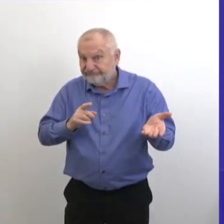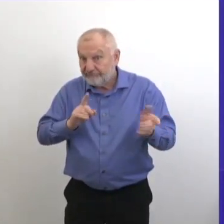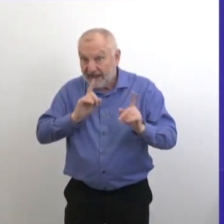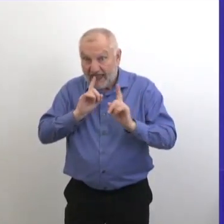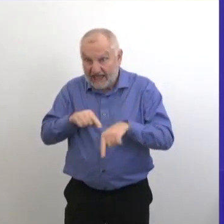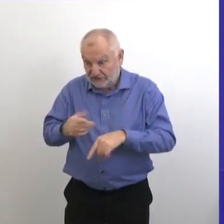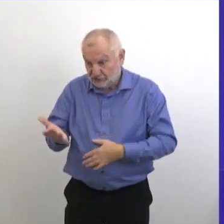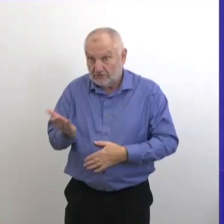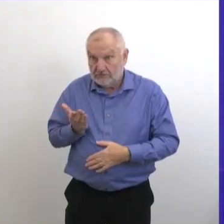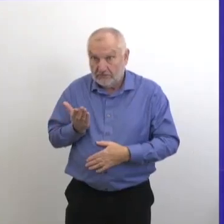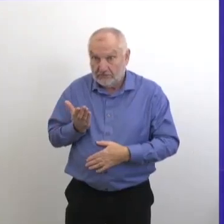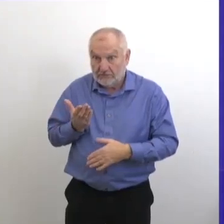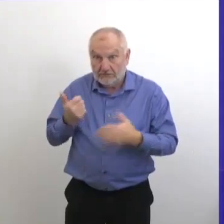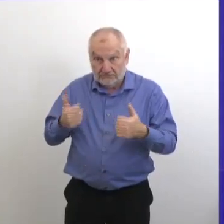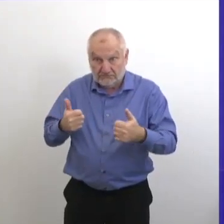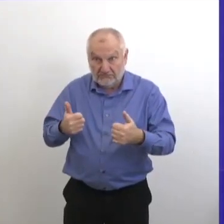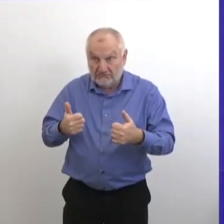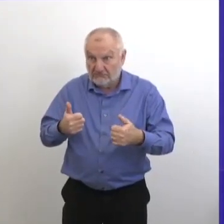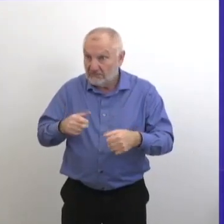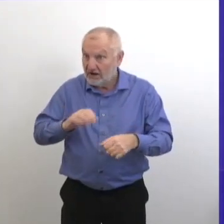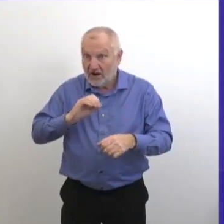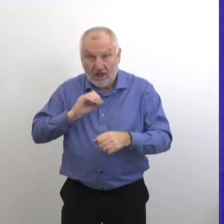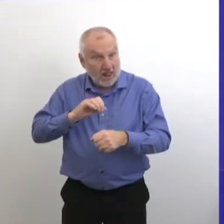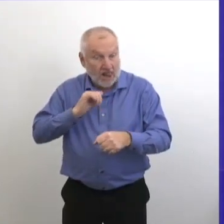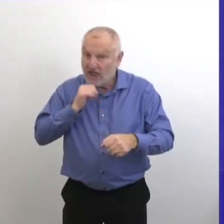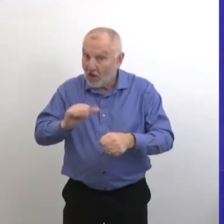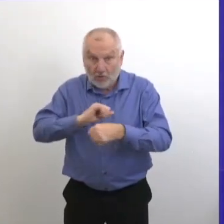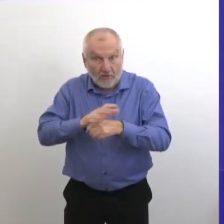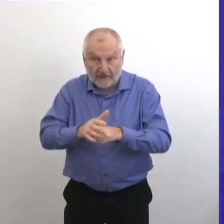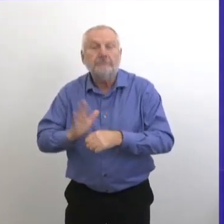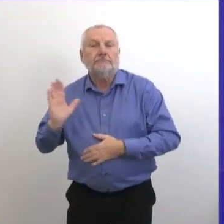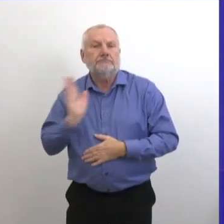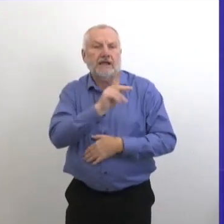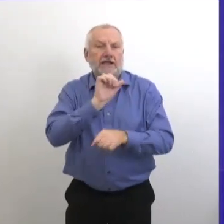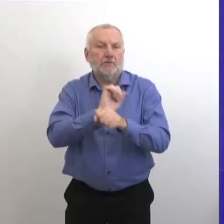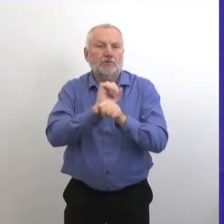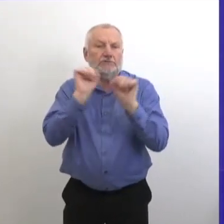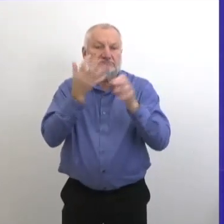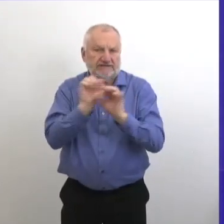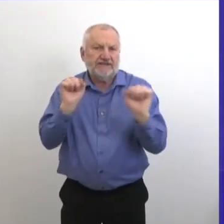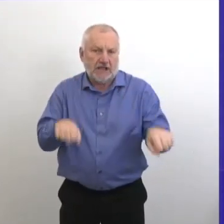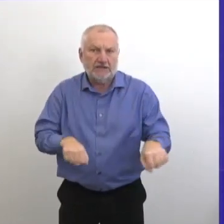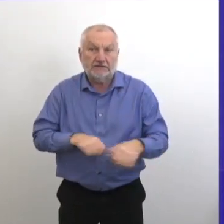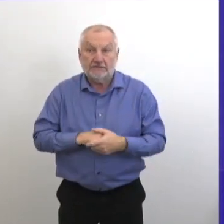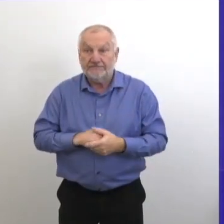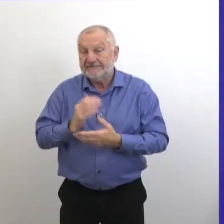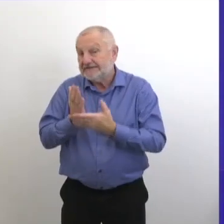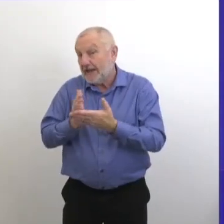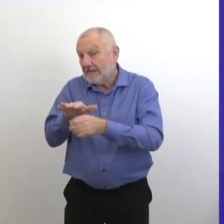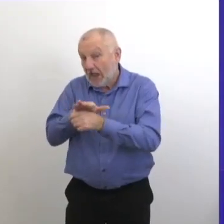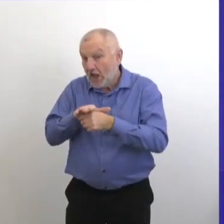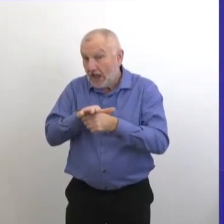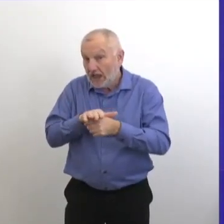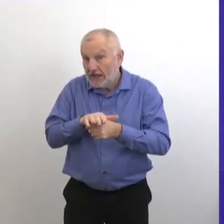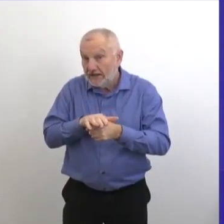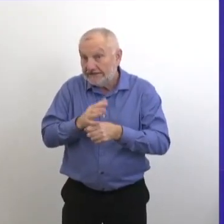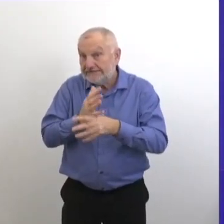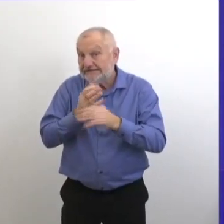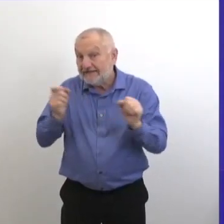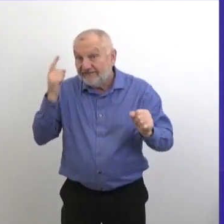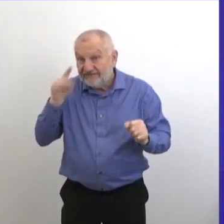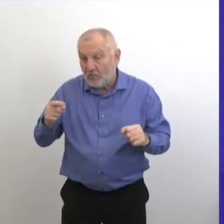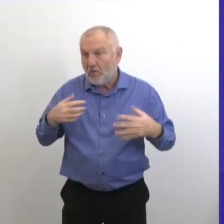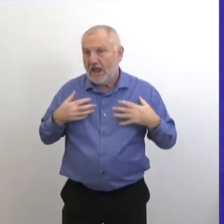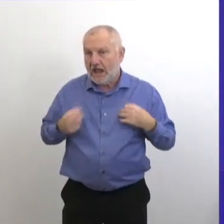retourner au travail s'ils le peuvent. Nous avons également des espaces de rendez-vous, donc des plages de rendez-vous qui sont consacrées